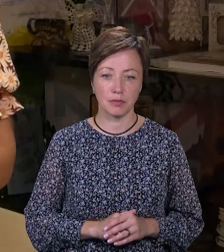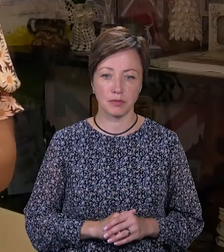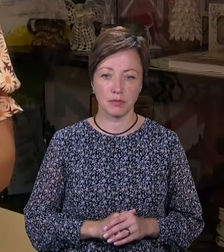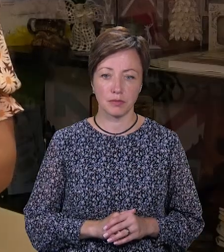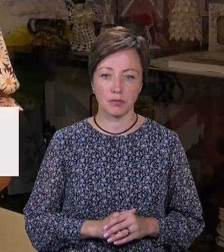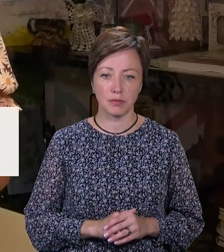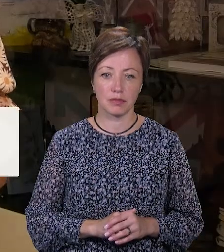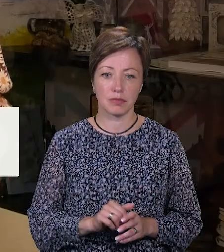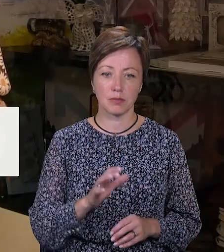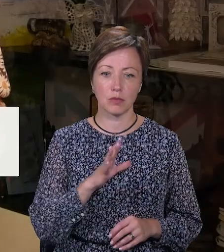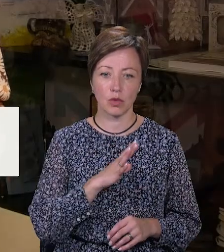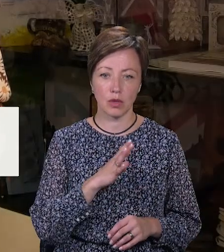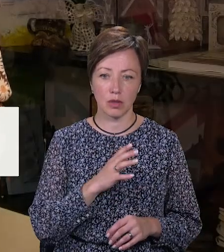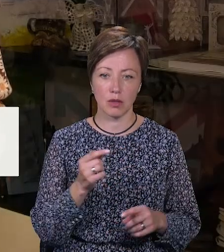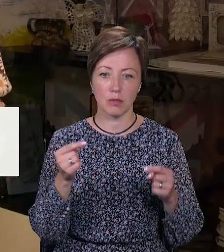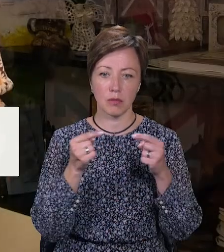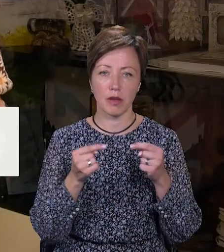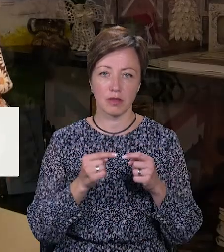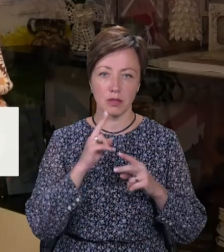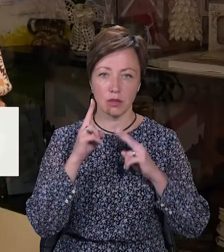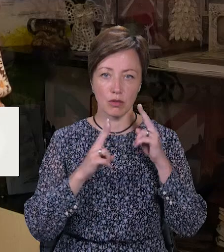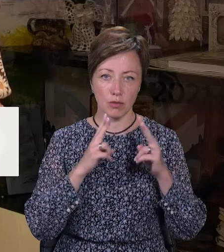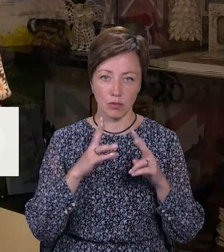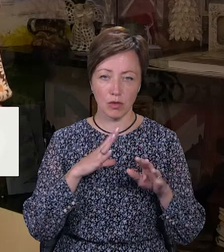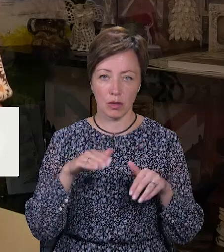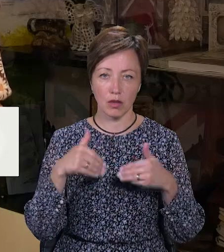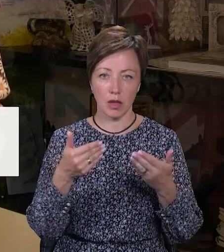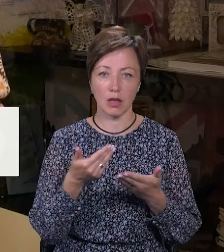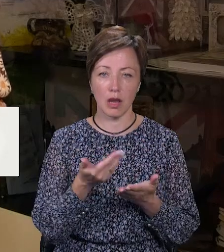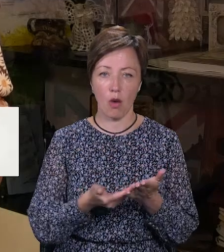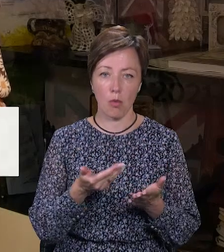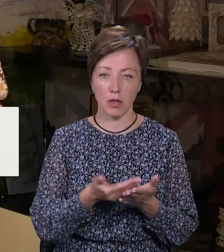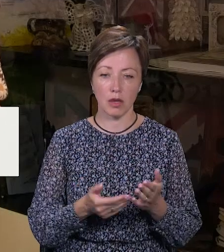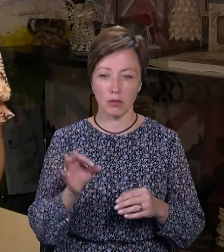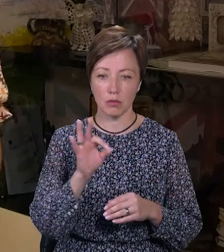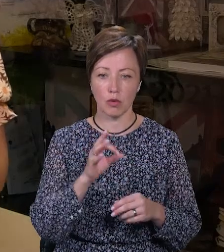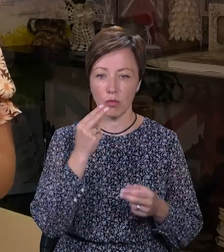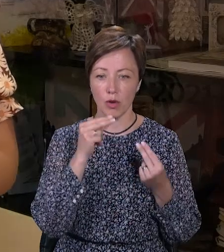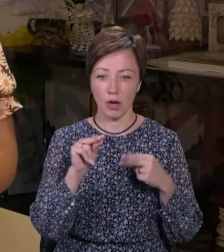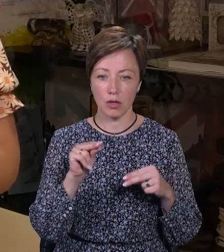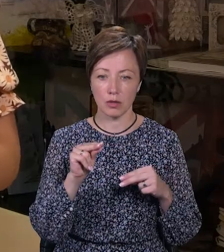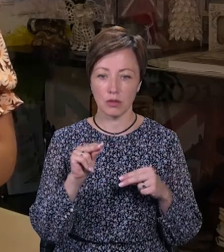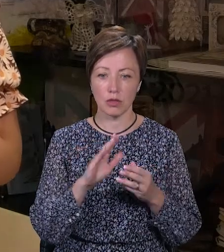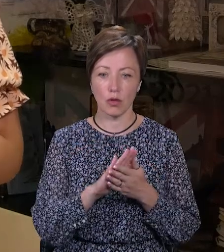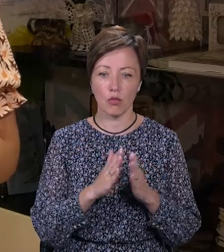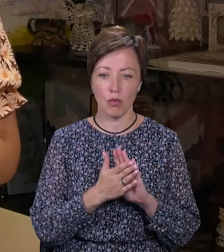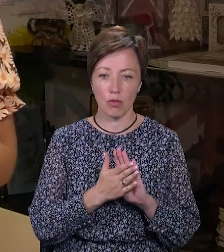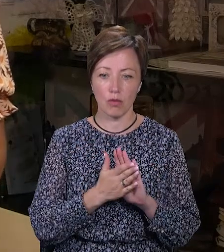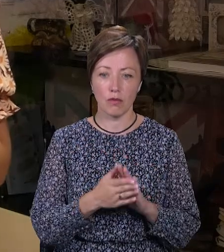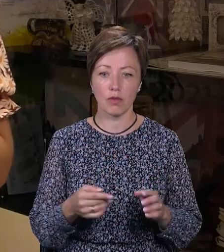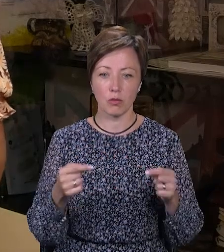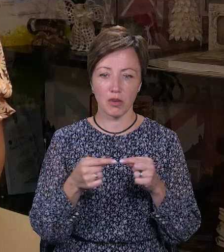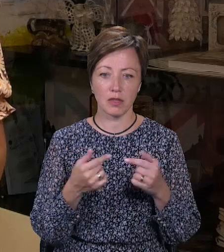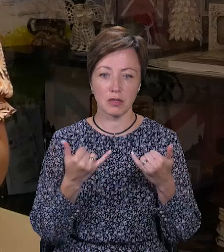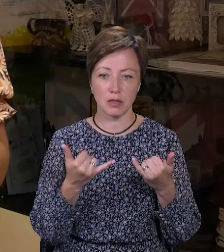Були певні і зауваження, були певні надані рекомендації щодо покращення певних умов. І відповідно,